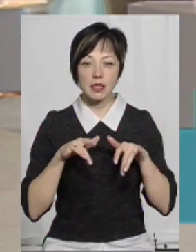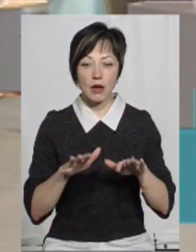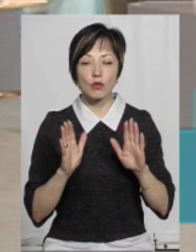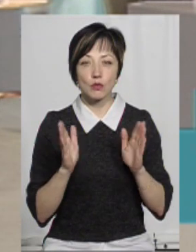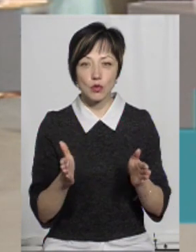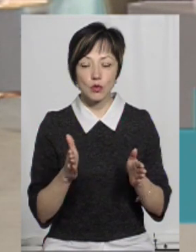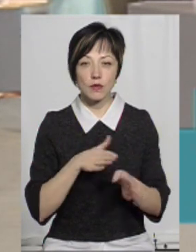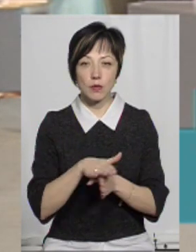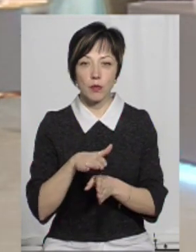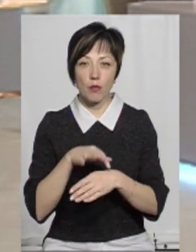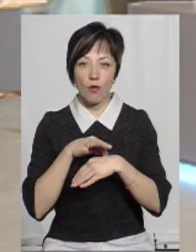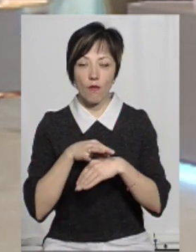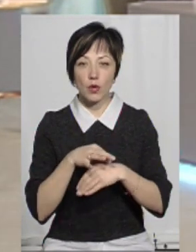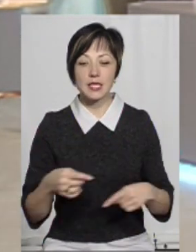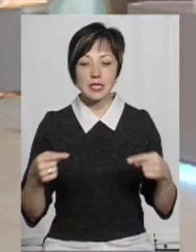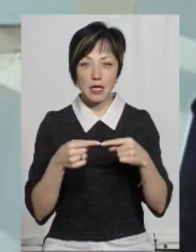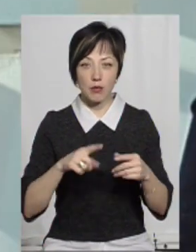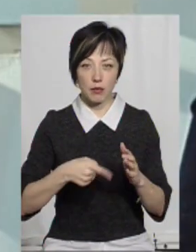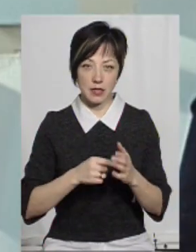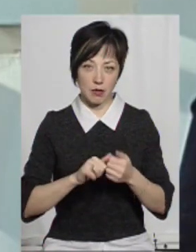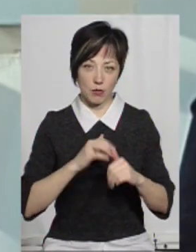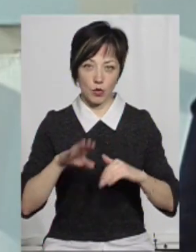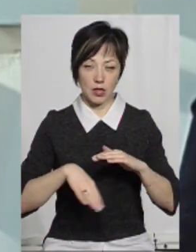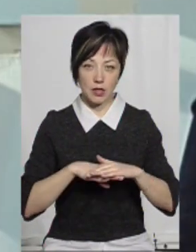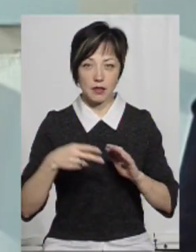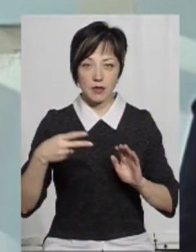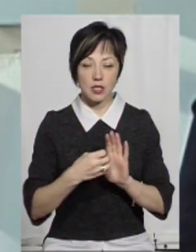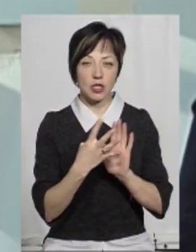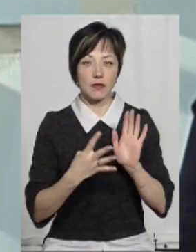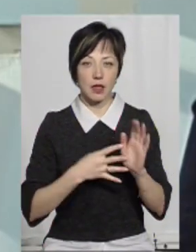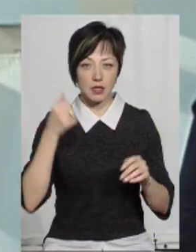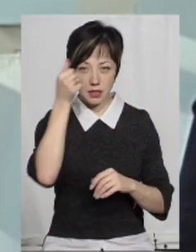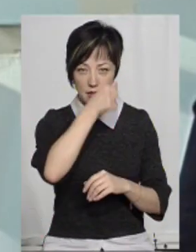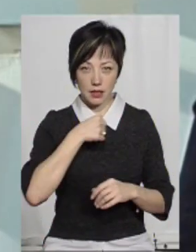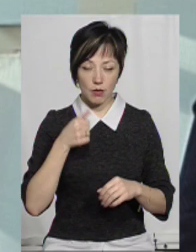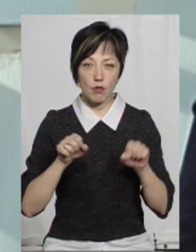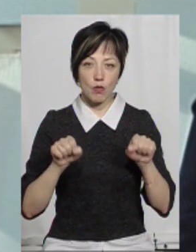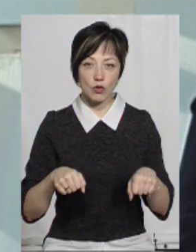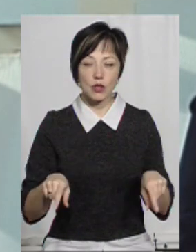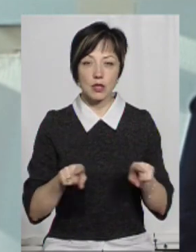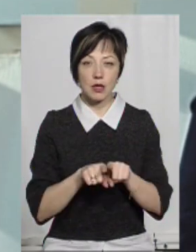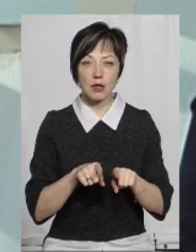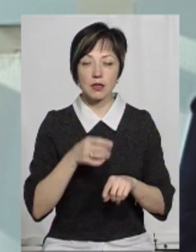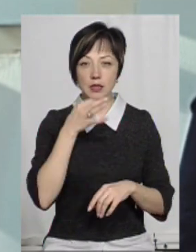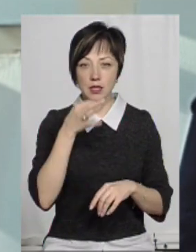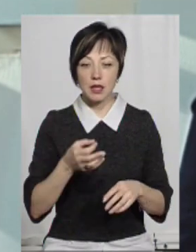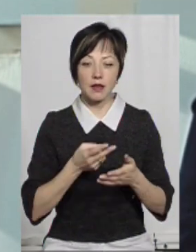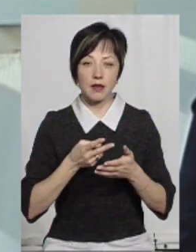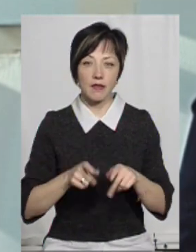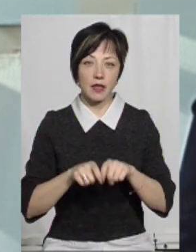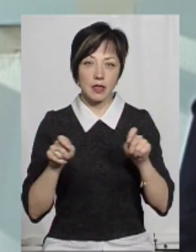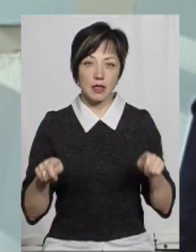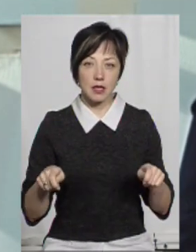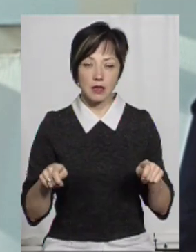заходи, які будуть проводитися саме в місті Кам'янці-Подільському на 2019 рік. Можу так, скажу, відкрити